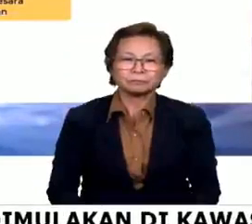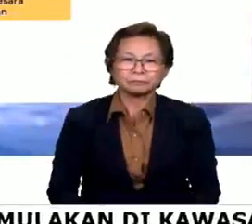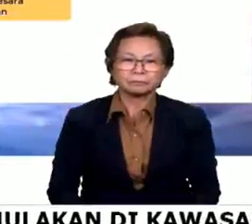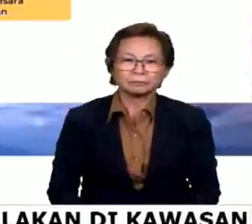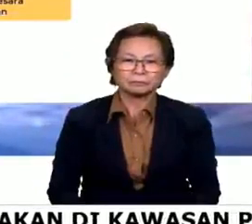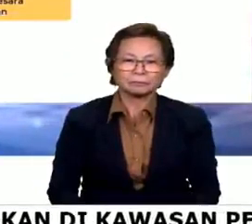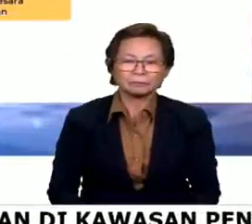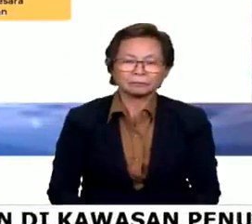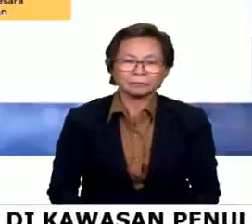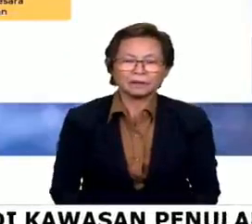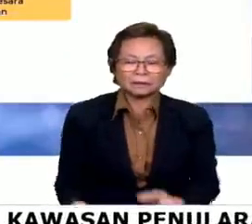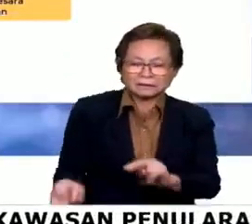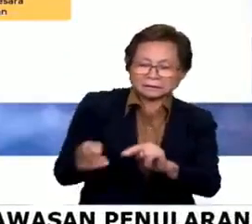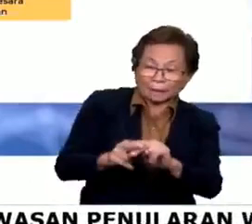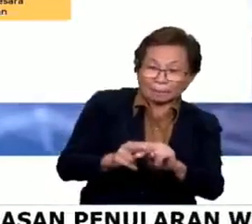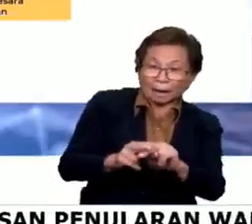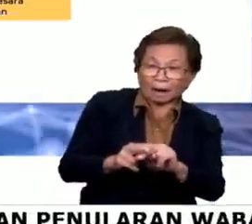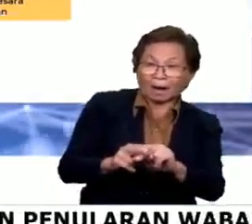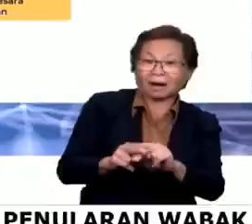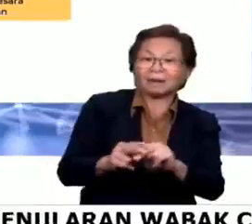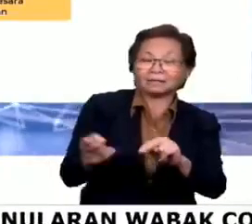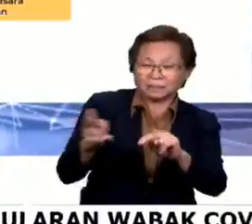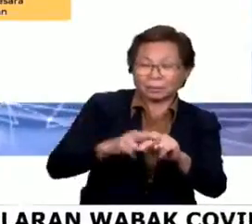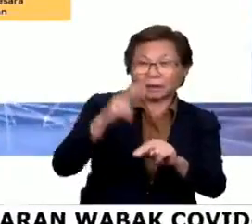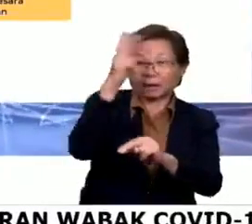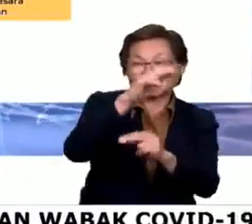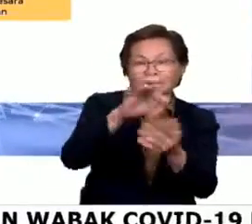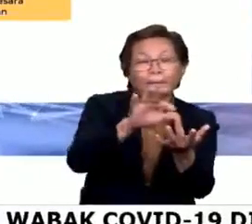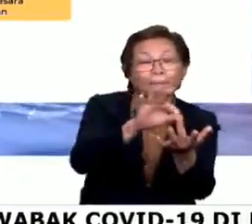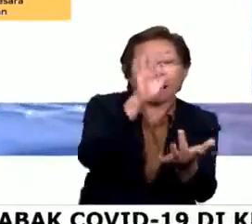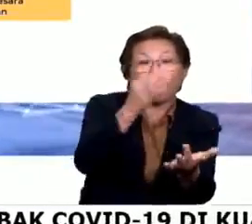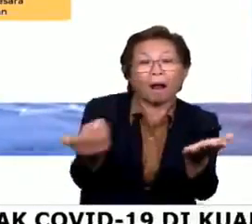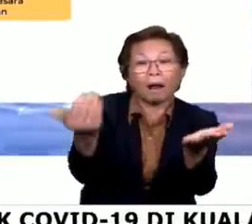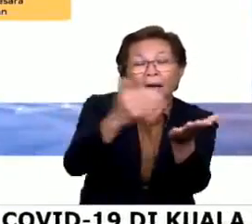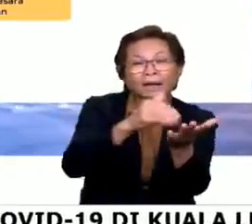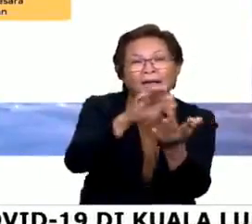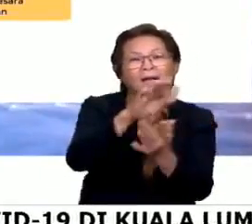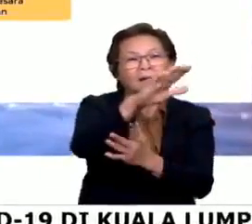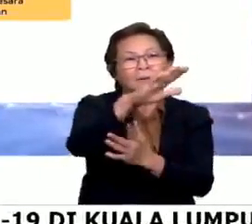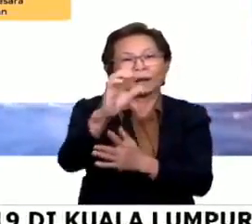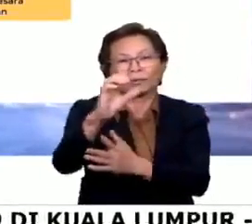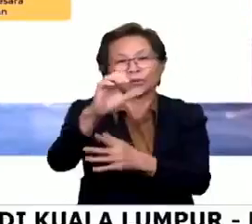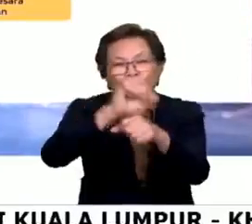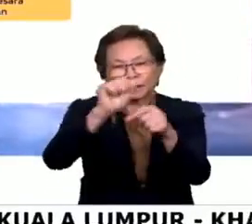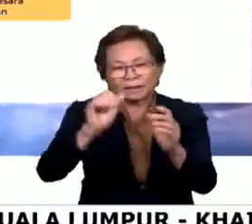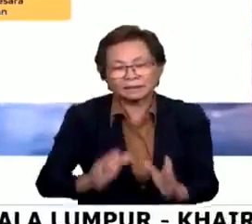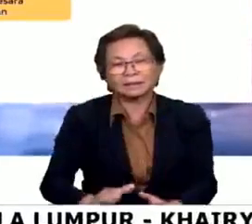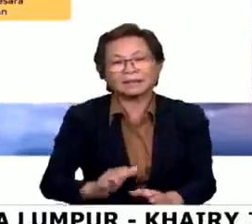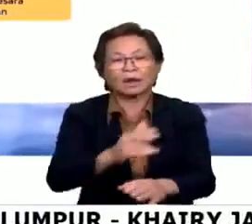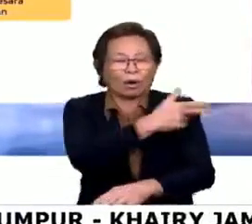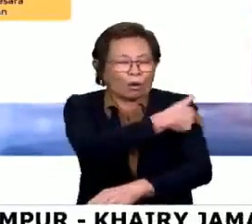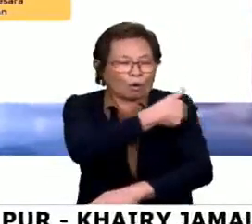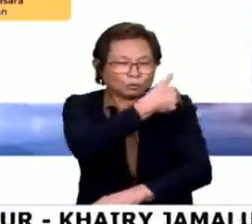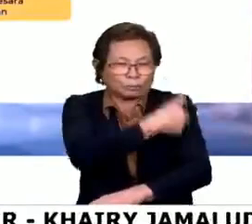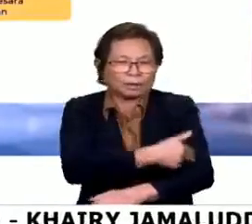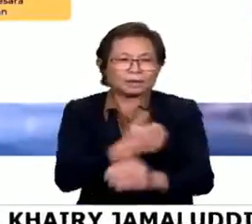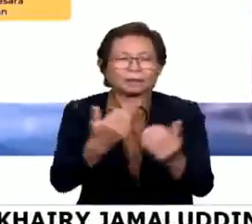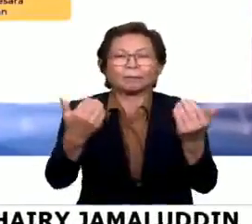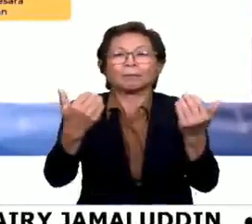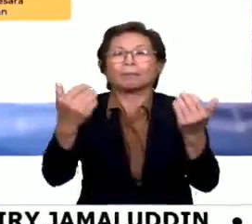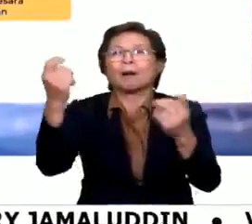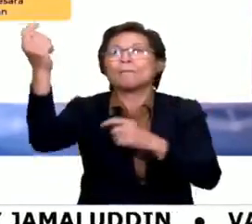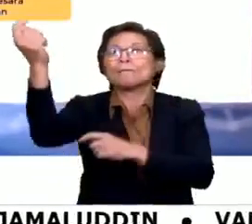Sebagai tambahan, kerajaan juga akan melantik semula lebih 500 petugas kesehatan yang besar wajib